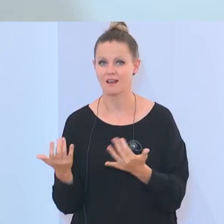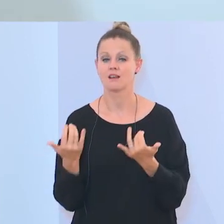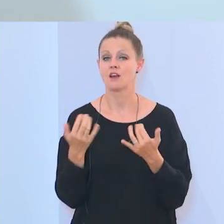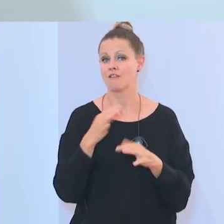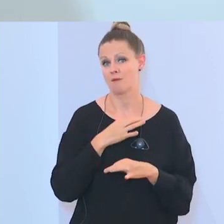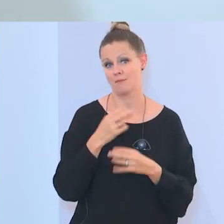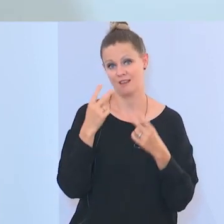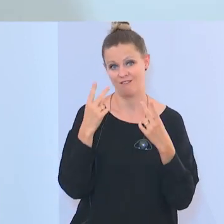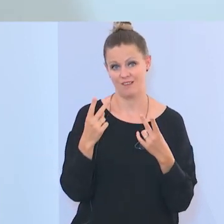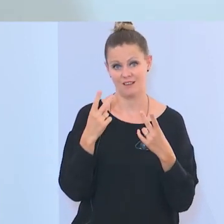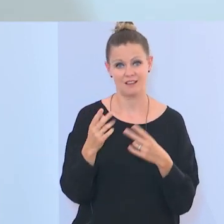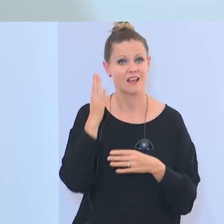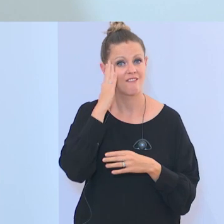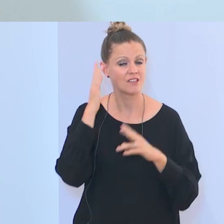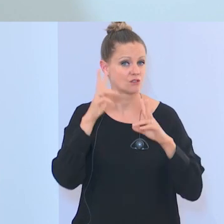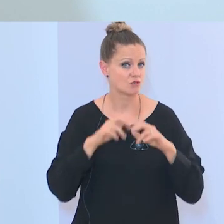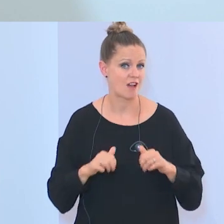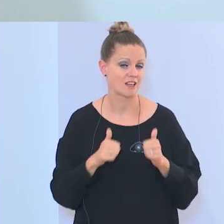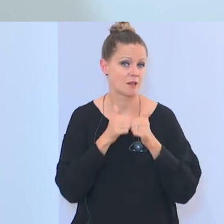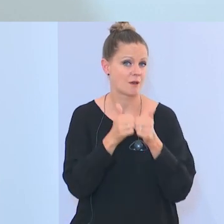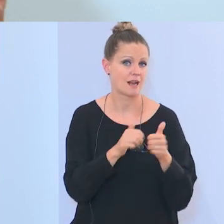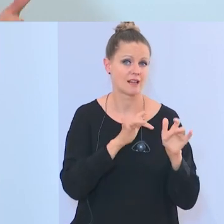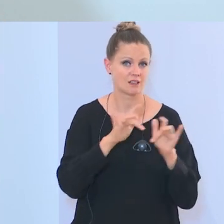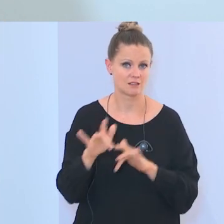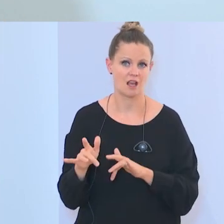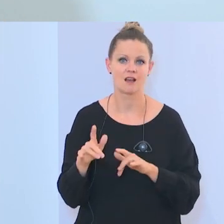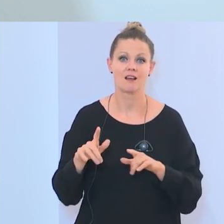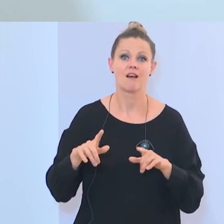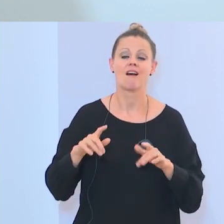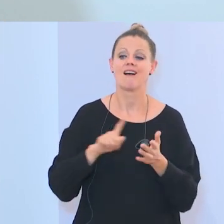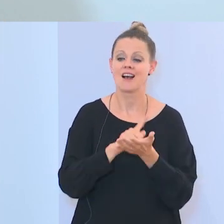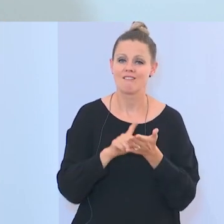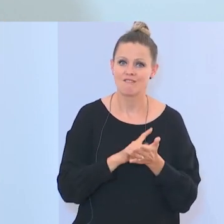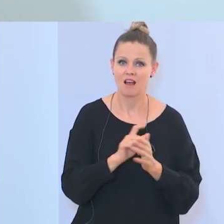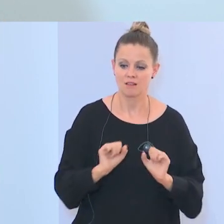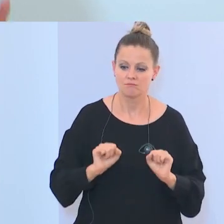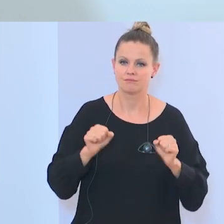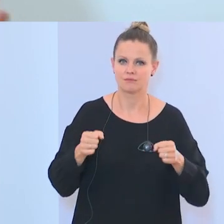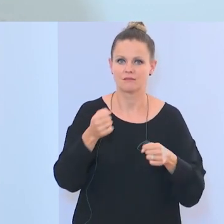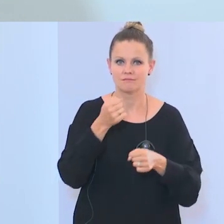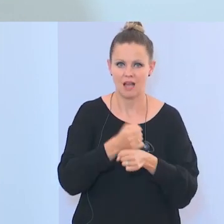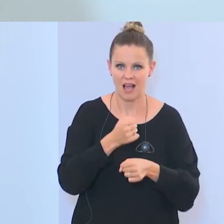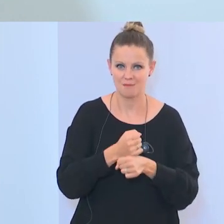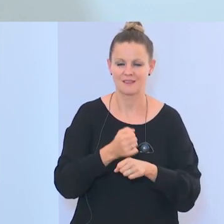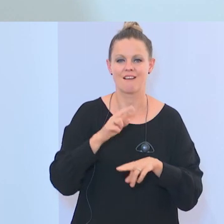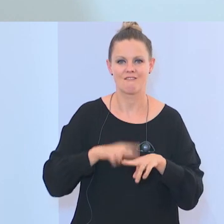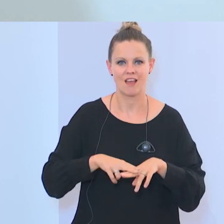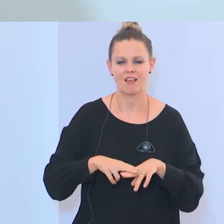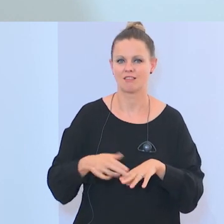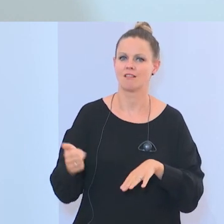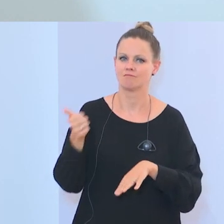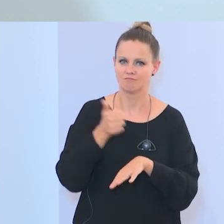wissenschaftlich begleitet wird und die Arbeit wird dann operativ aufgenommen, wenn wir die Leitung, auch